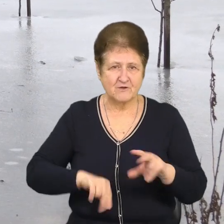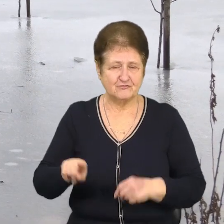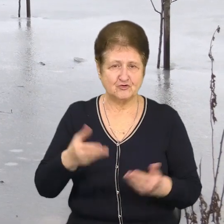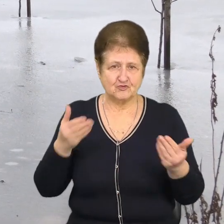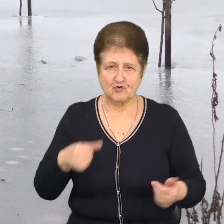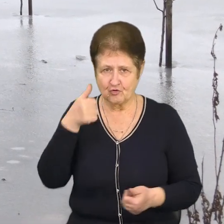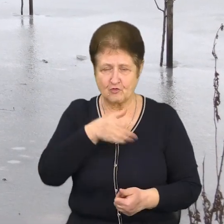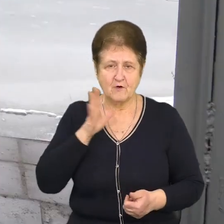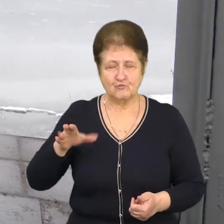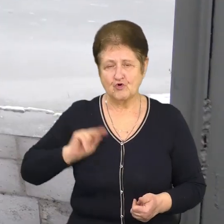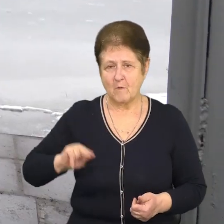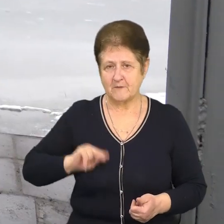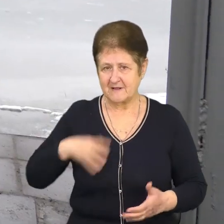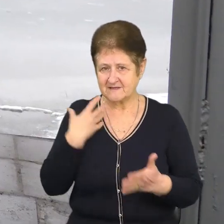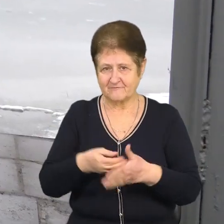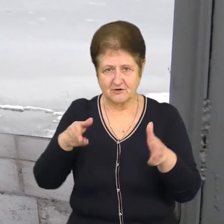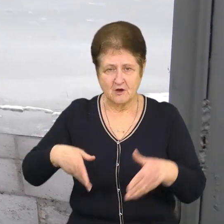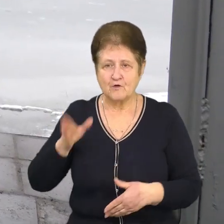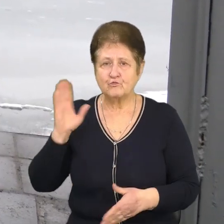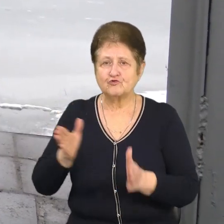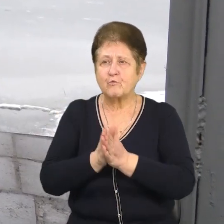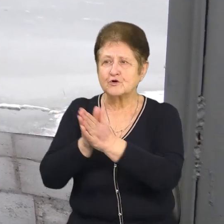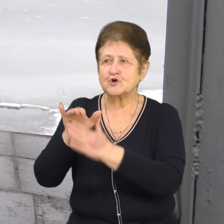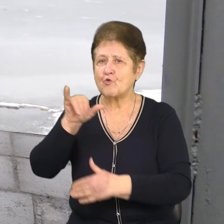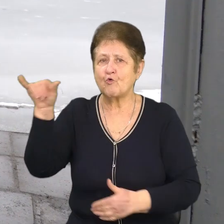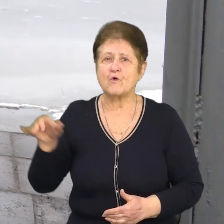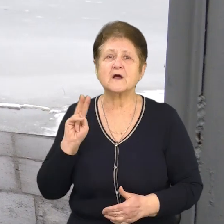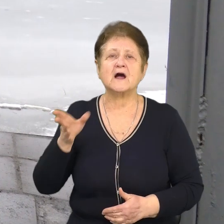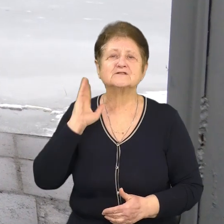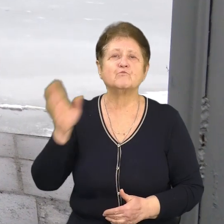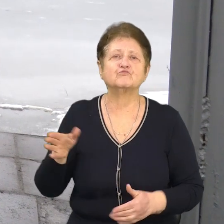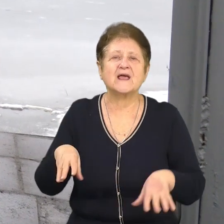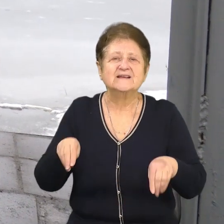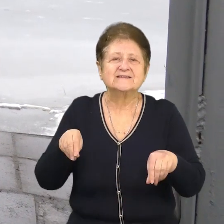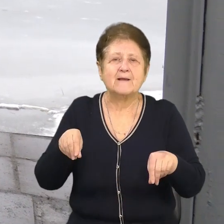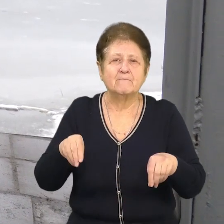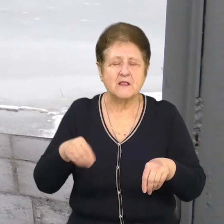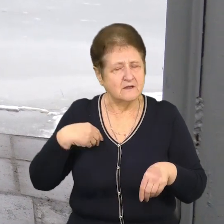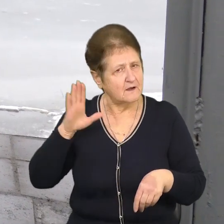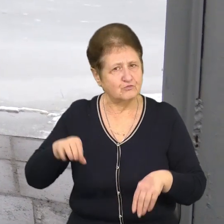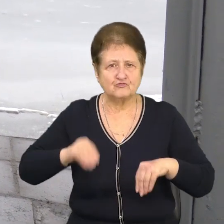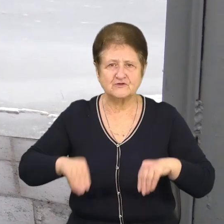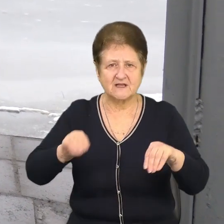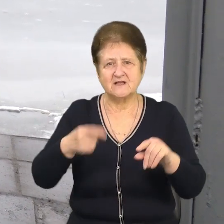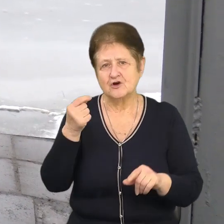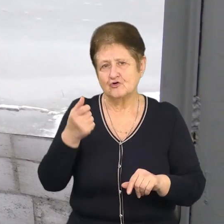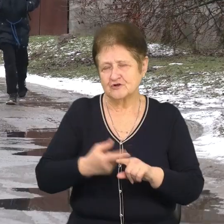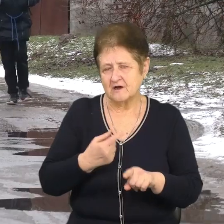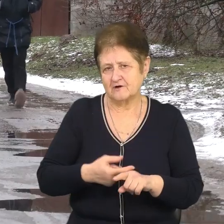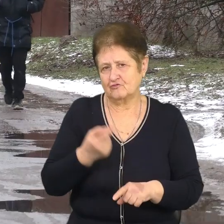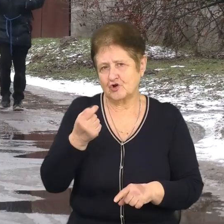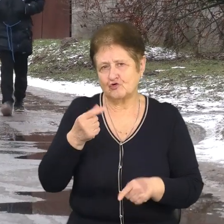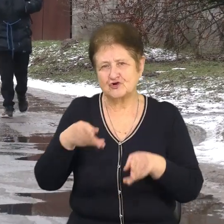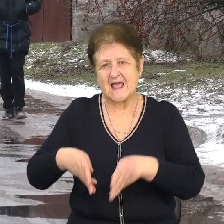оброблятиме свою ділянку. Буду десь проситися, може, у кого, якщо буде якась сладка городу, то буду садити трошки картошки і трошки грядок.